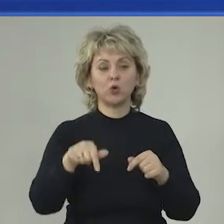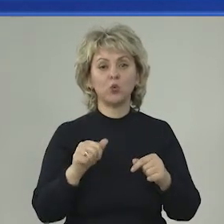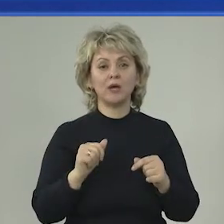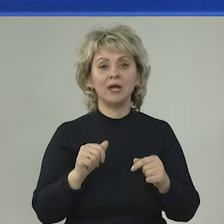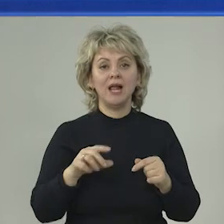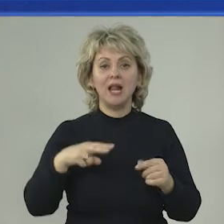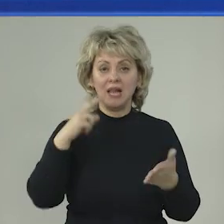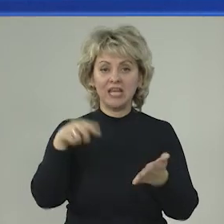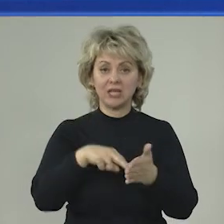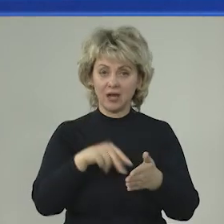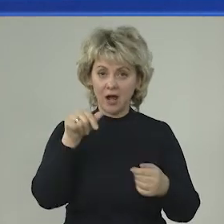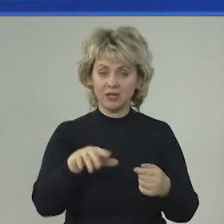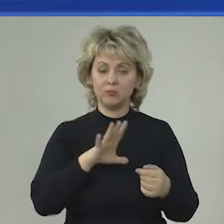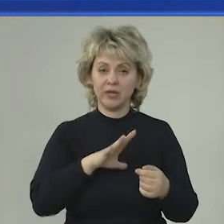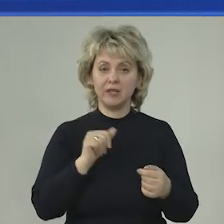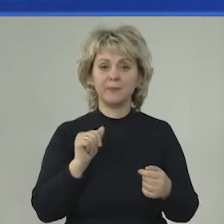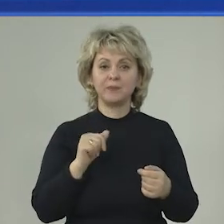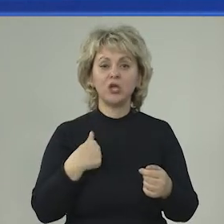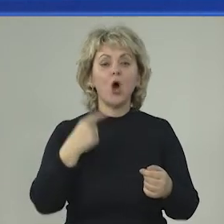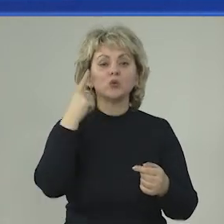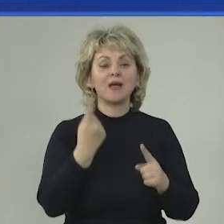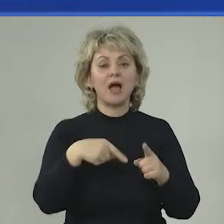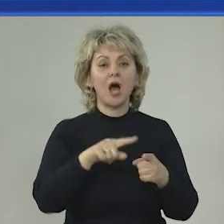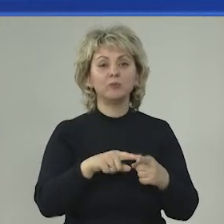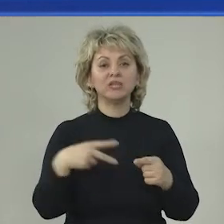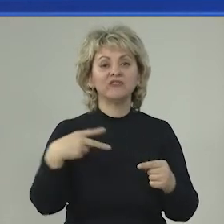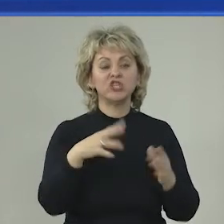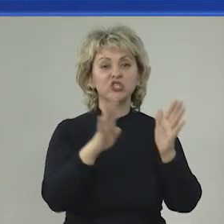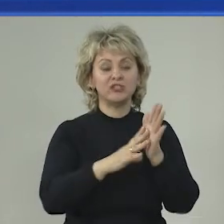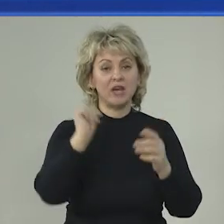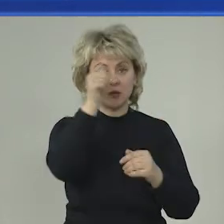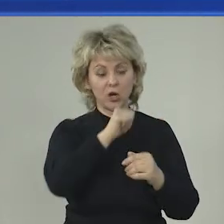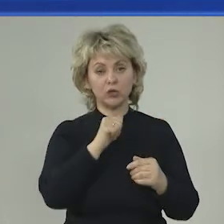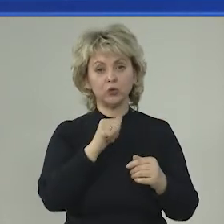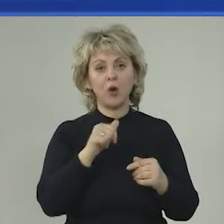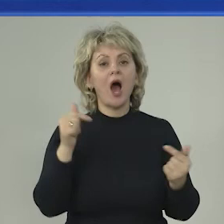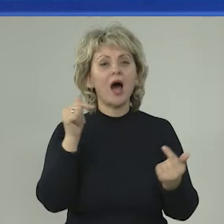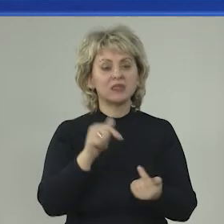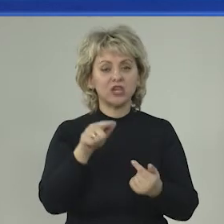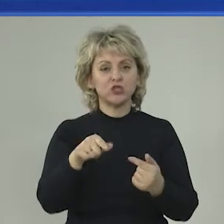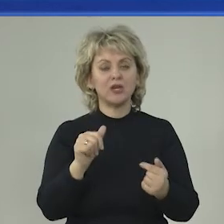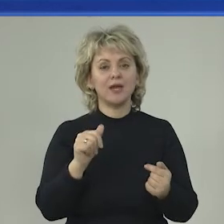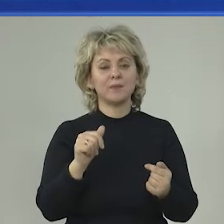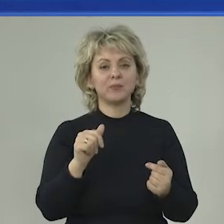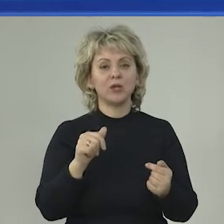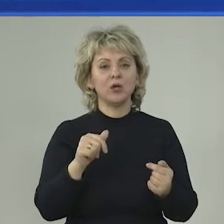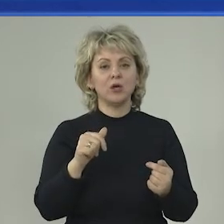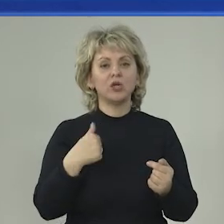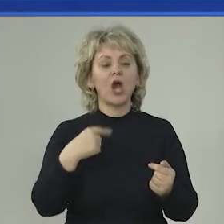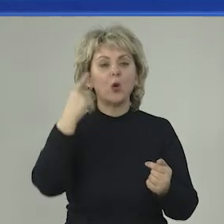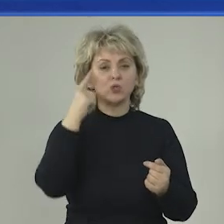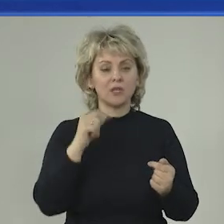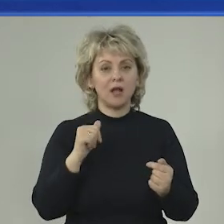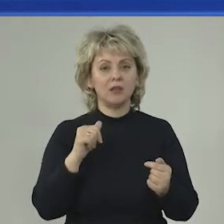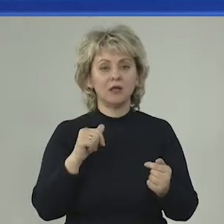Ленинграда. Я узнал об этом в 2009 году. Точнее, что